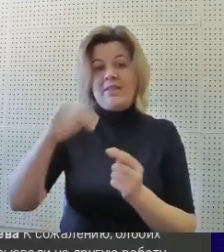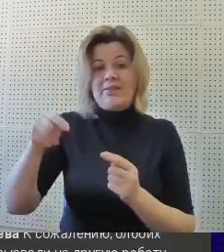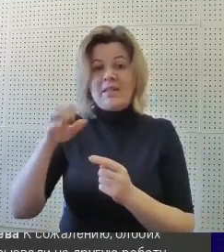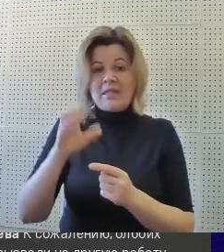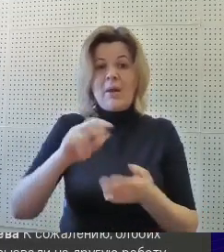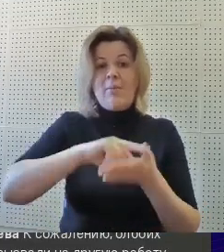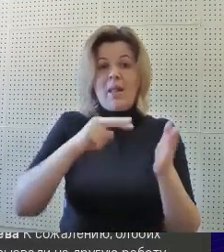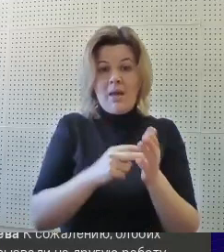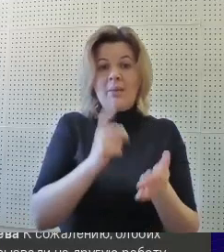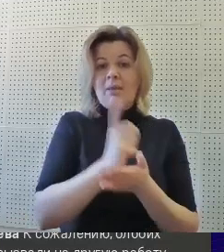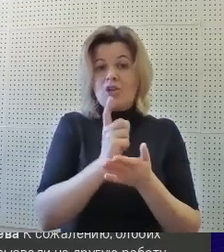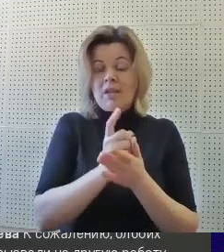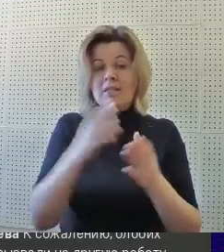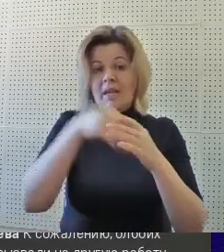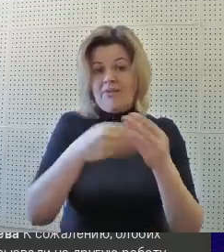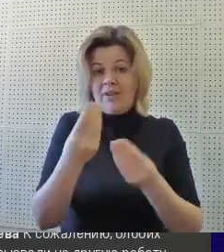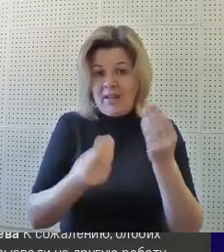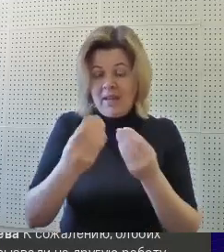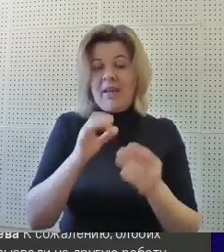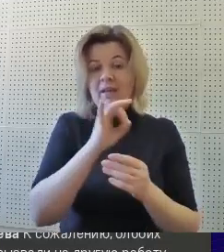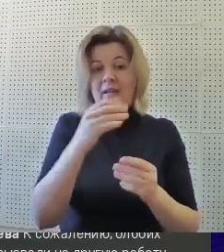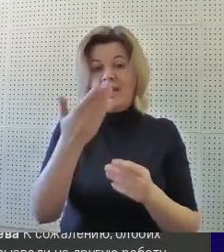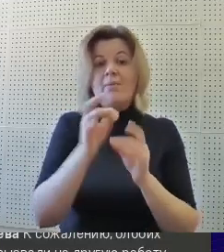должностей в игре и озвучены обязанности.